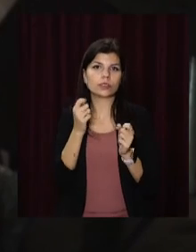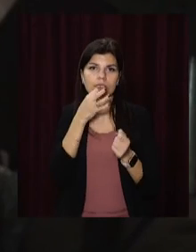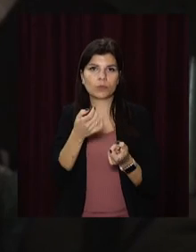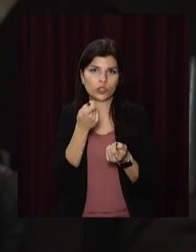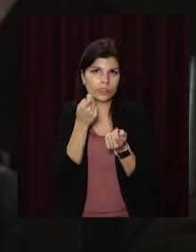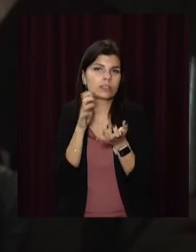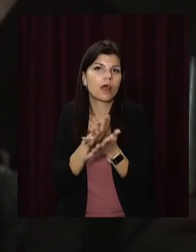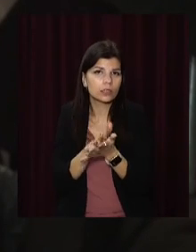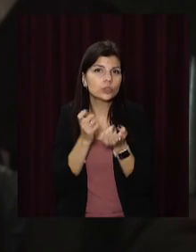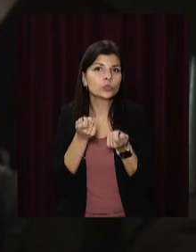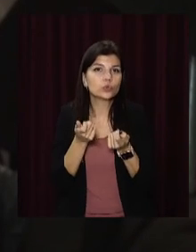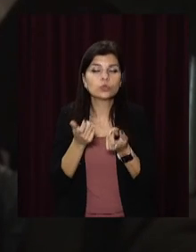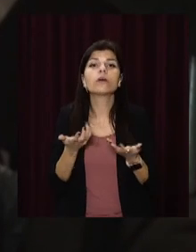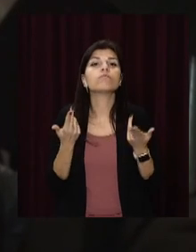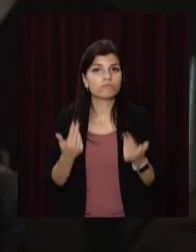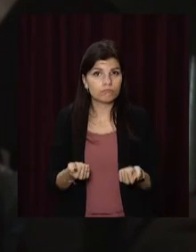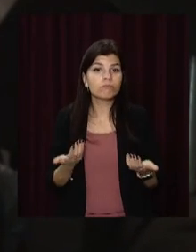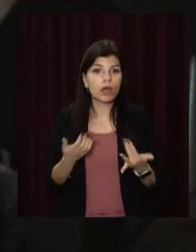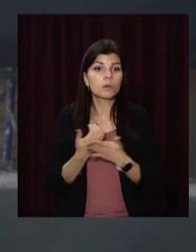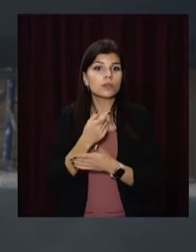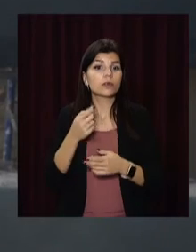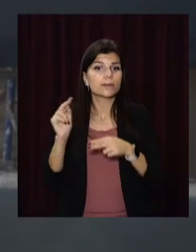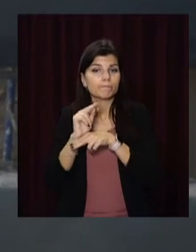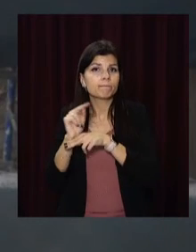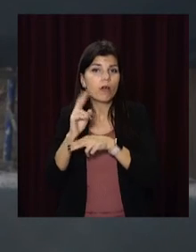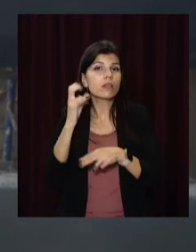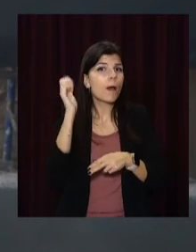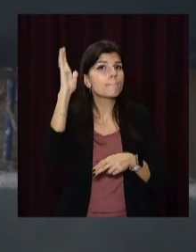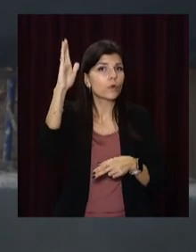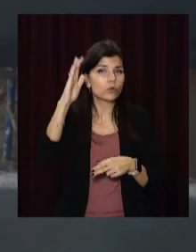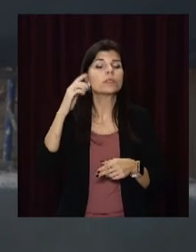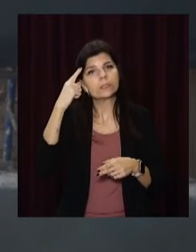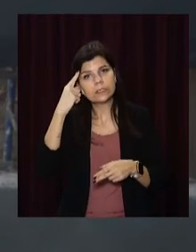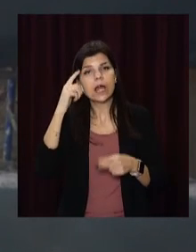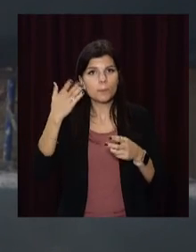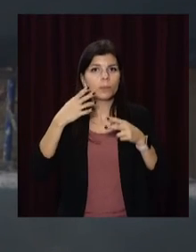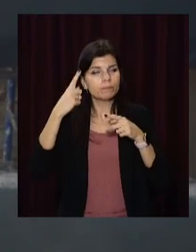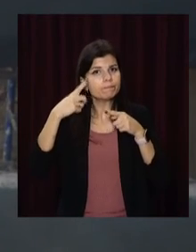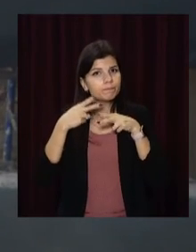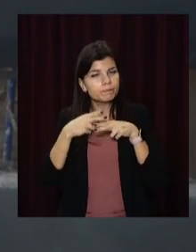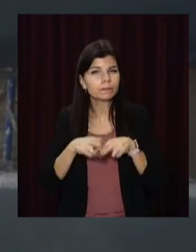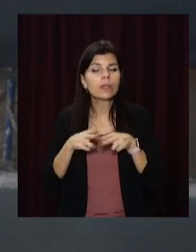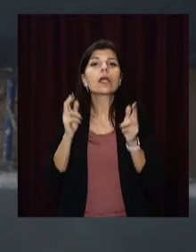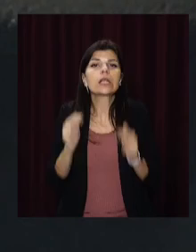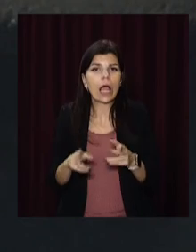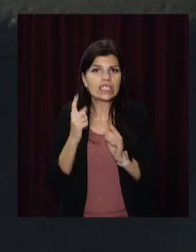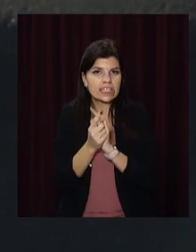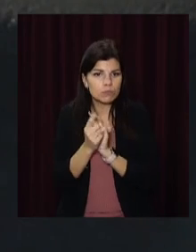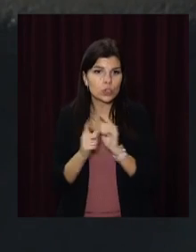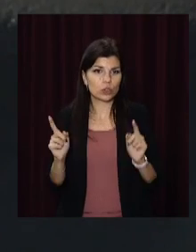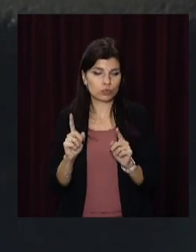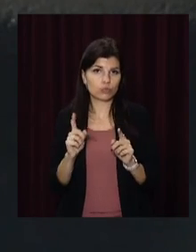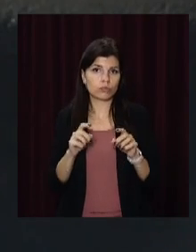Зараз це ускладнює доступ до них ремонтних бригад. Однак у майбутньому знайдуть спосіб їх замінити, обіцяють посадобці. До